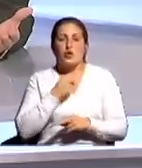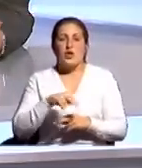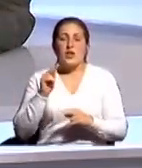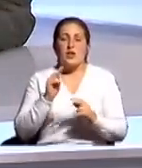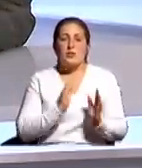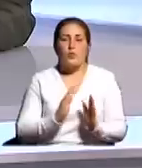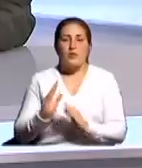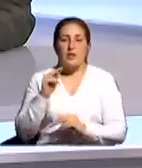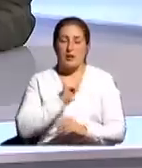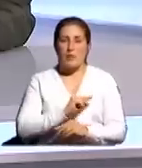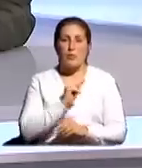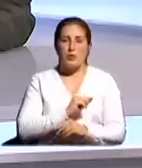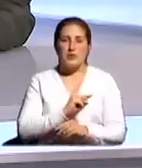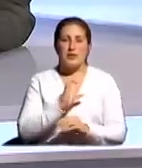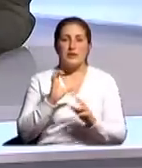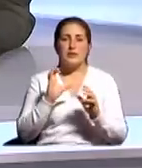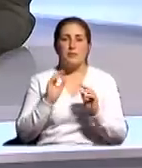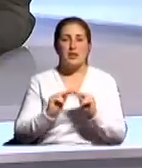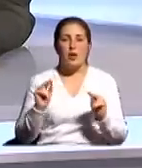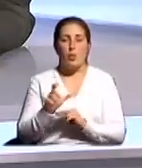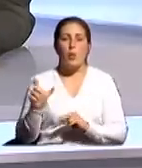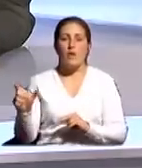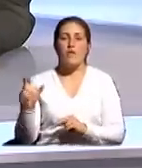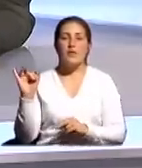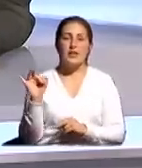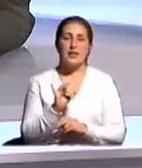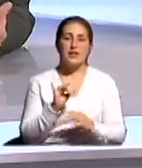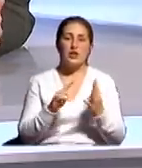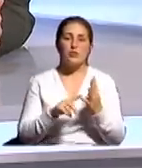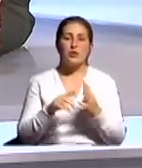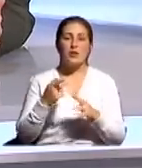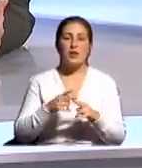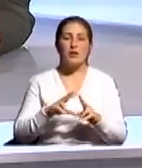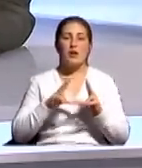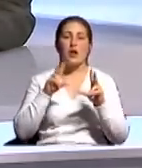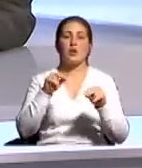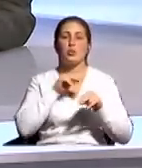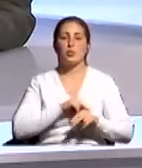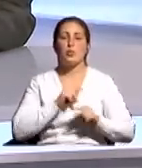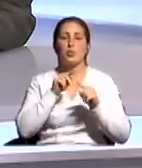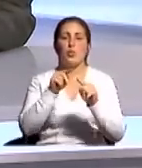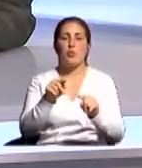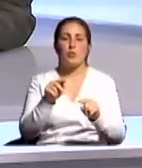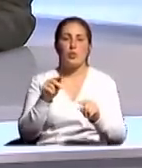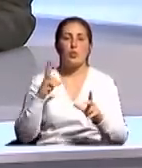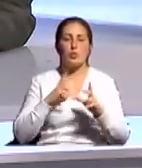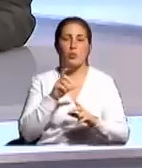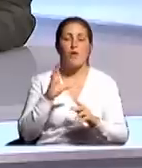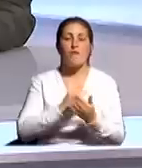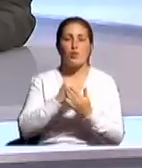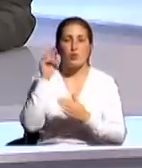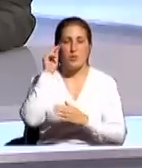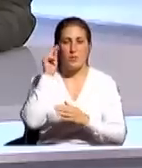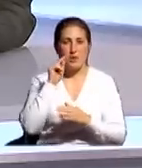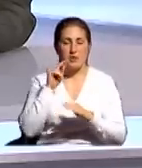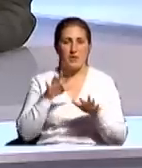работы педагогов и это гарантия трудоустройства выпускников высших учебных заведений.